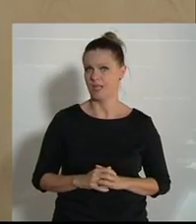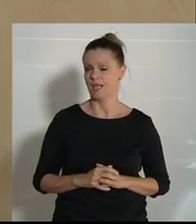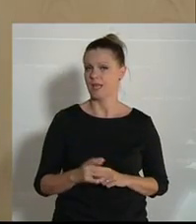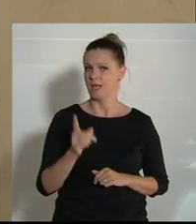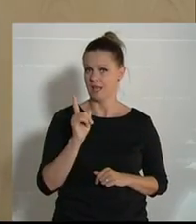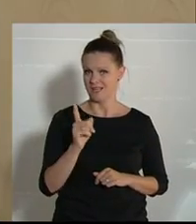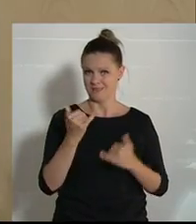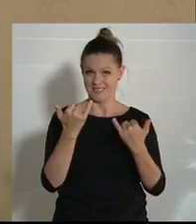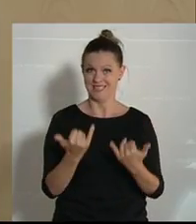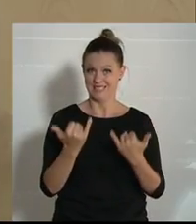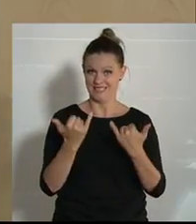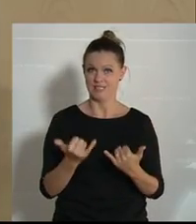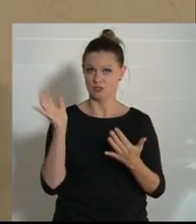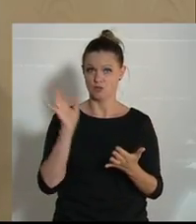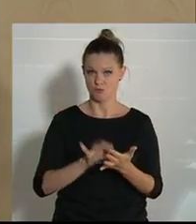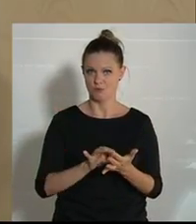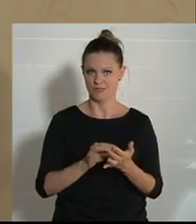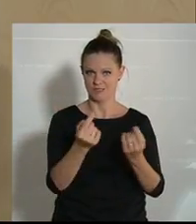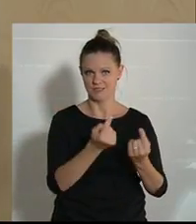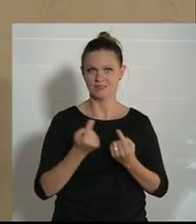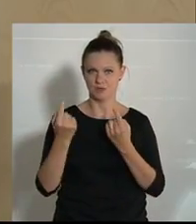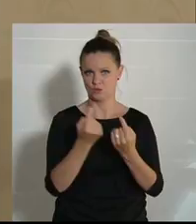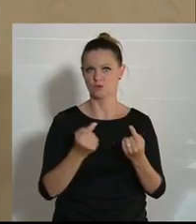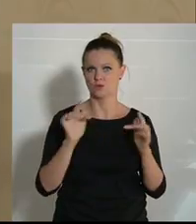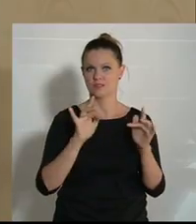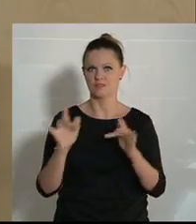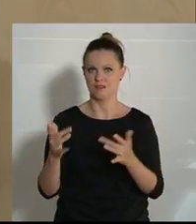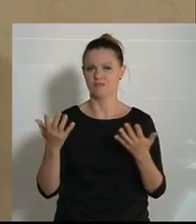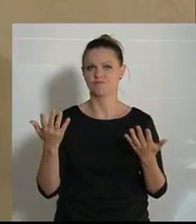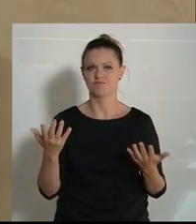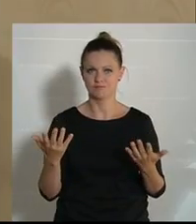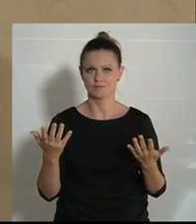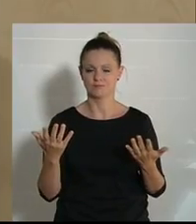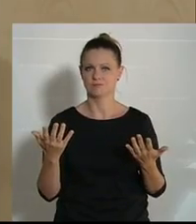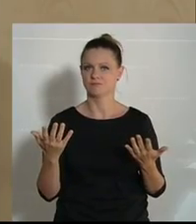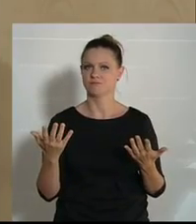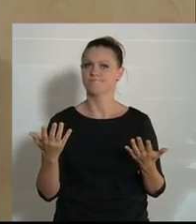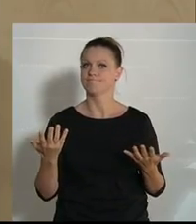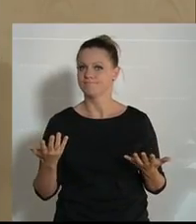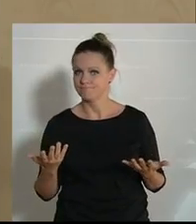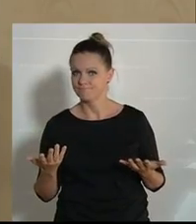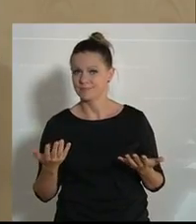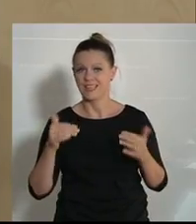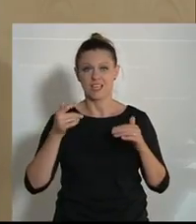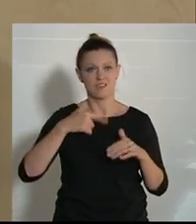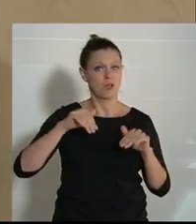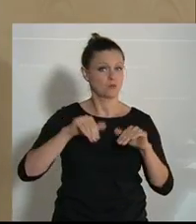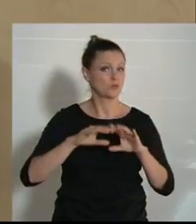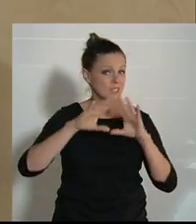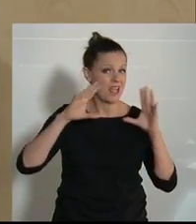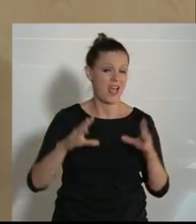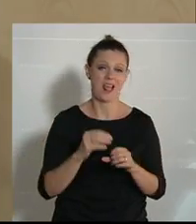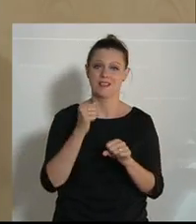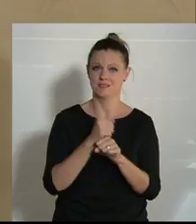Allerdings sind wir jetzt gerade mit der Situation konfrontiert, dass wir alles tun müssen, dass es nicht